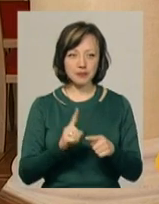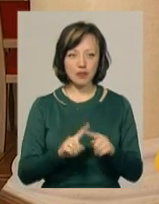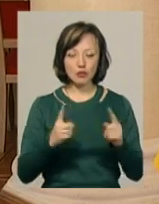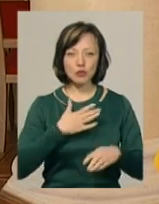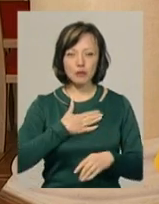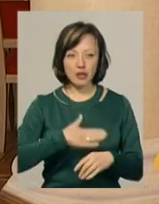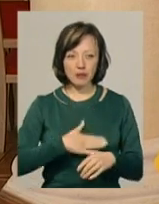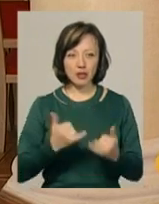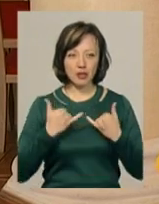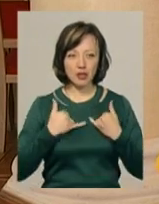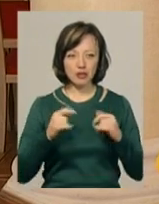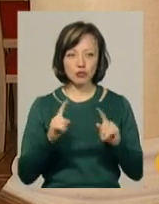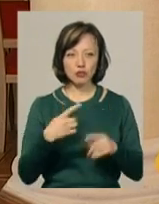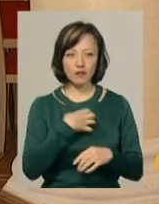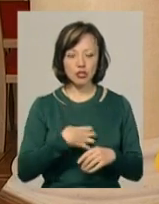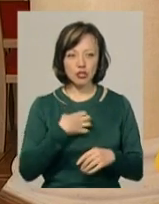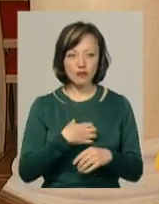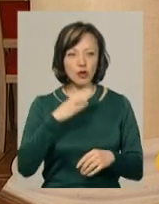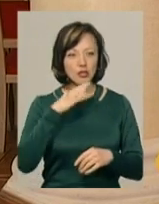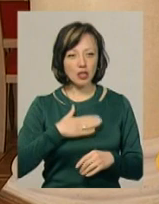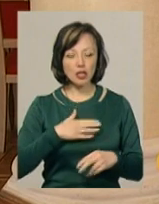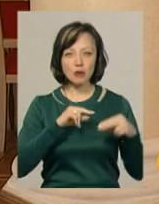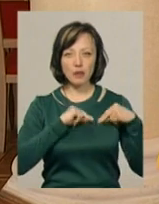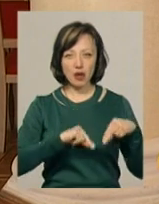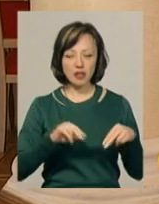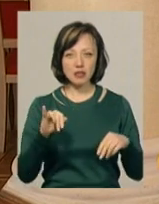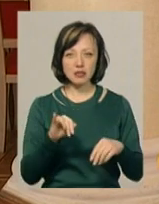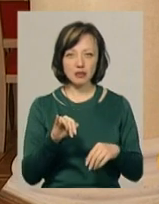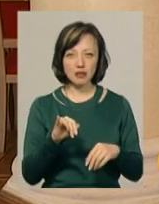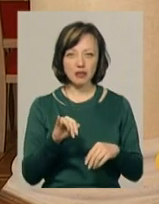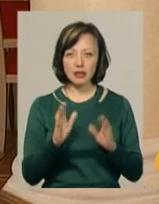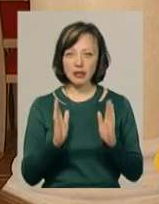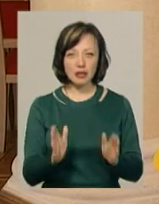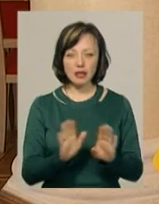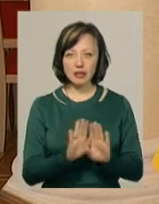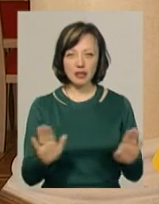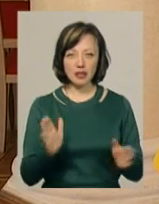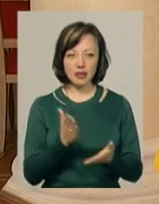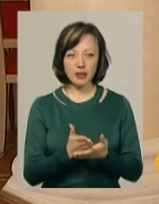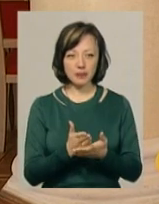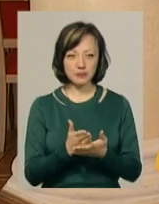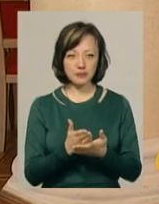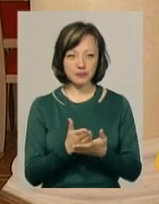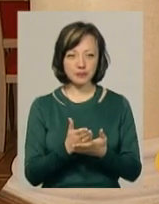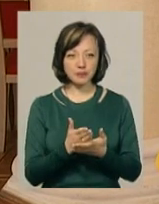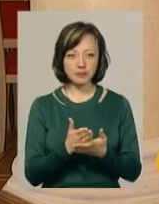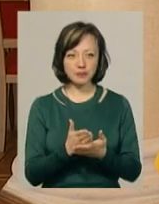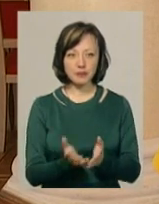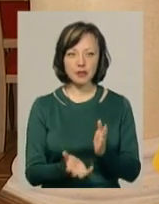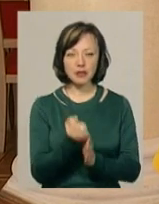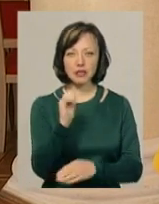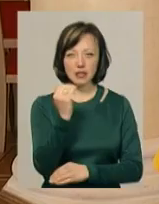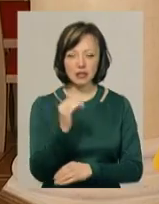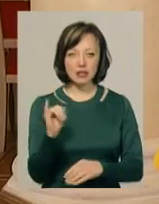приємно. Для нас це дуже важливо, що наша праця і труд не тільки є у спасінні